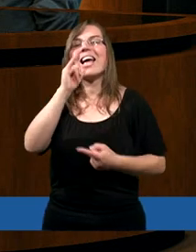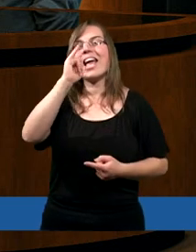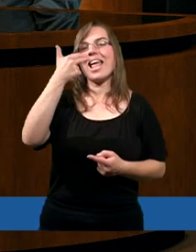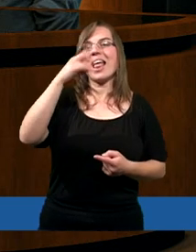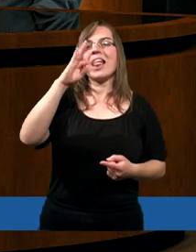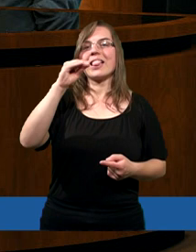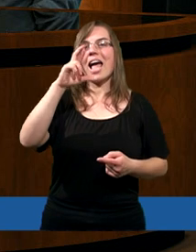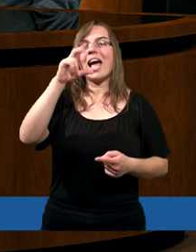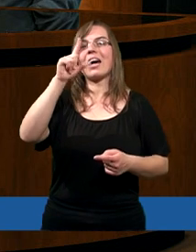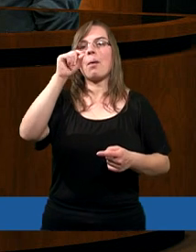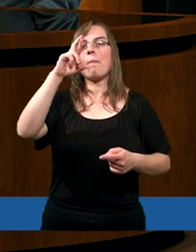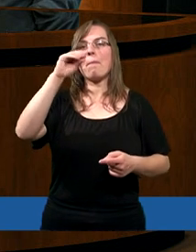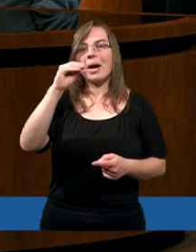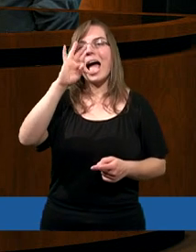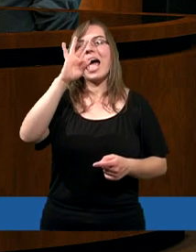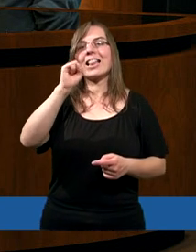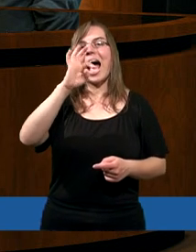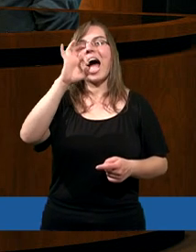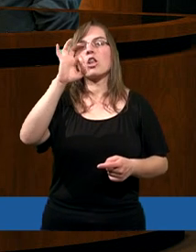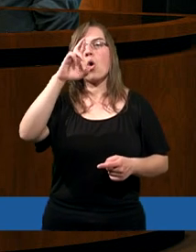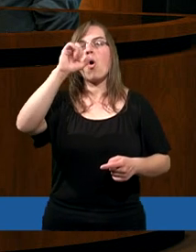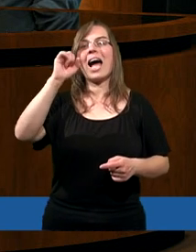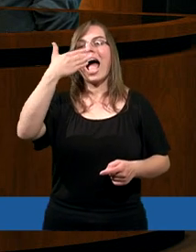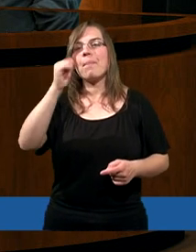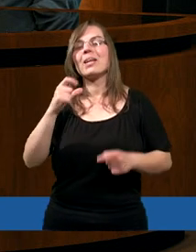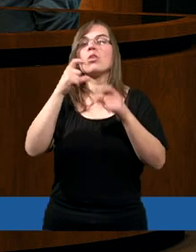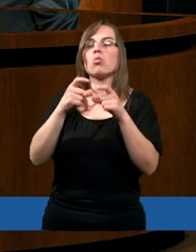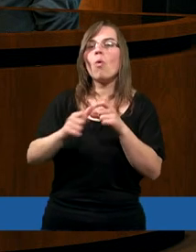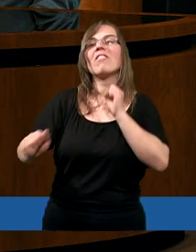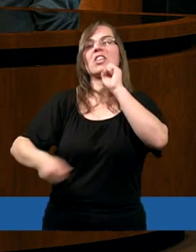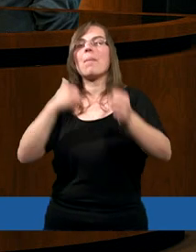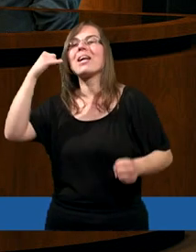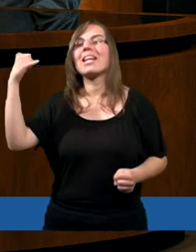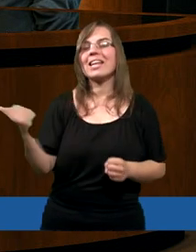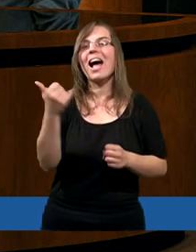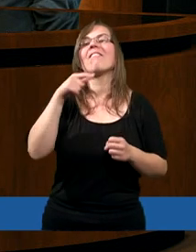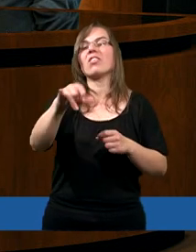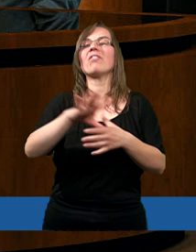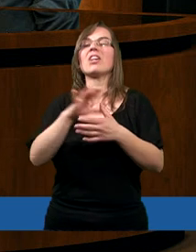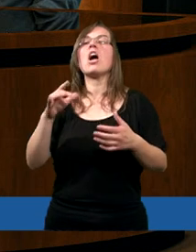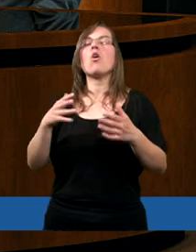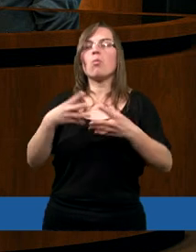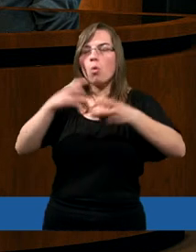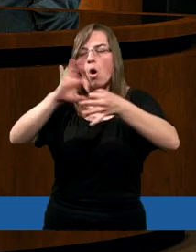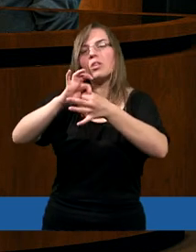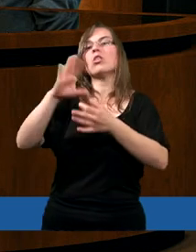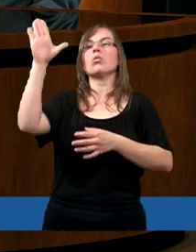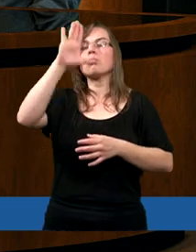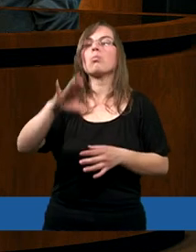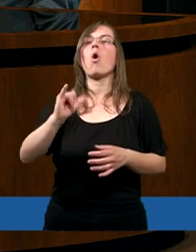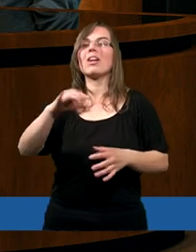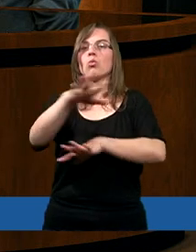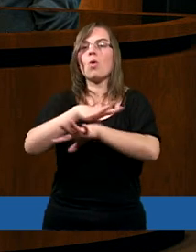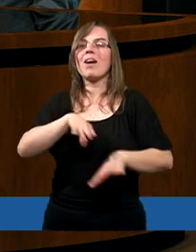interpretatorami słów, które kierujesz dla nas, ale żebyśmy zawsze w obecności Ducha Świętego, w